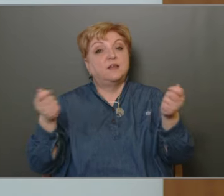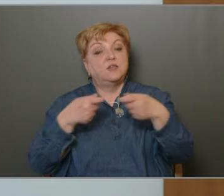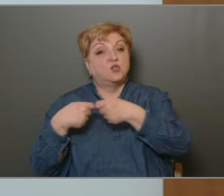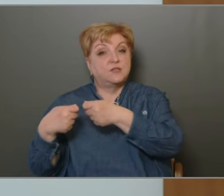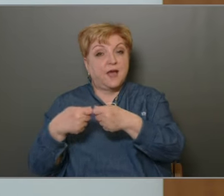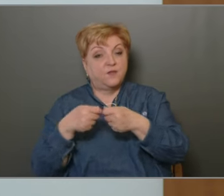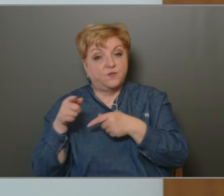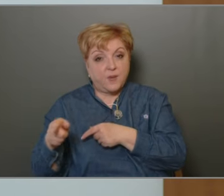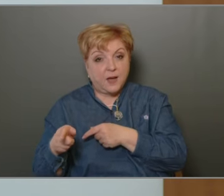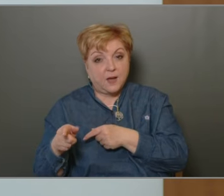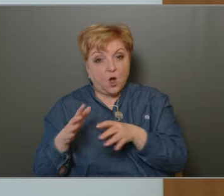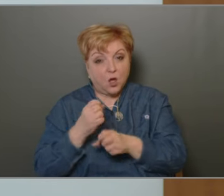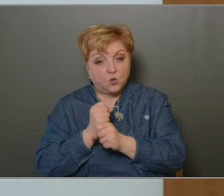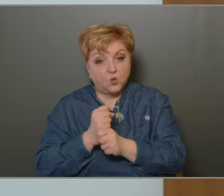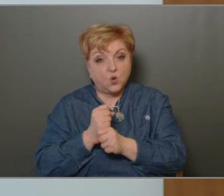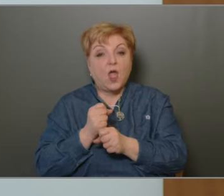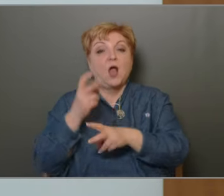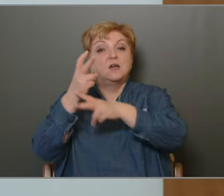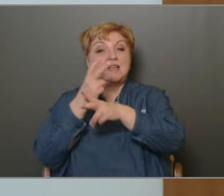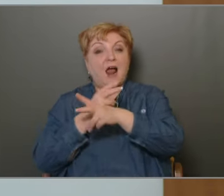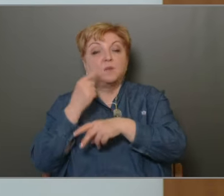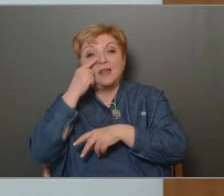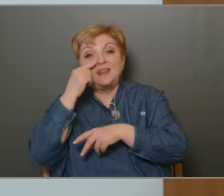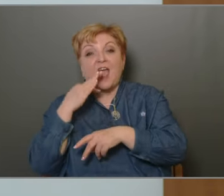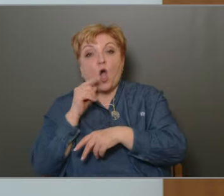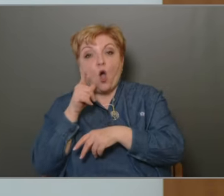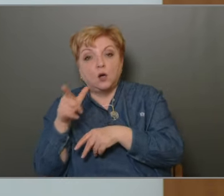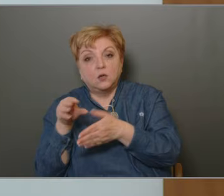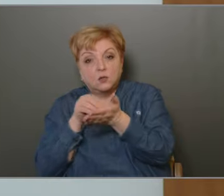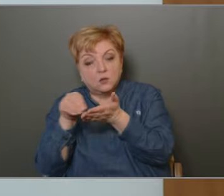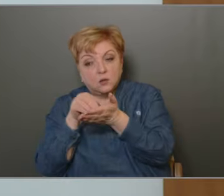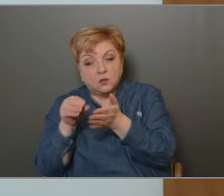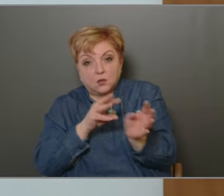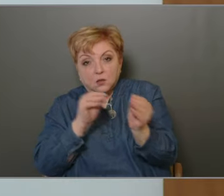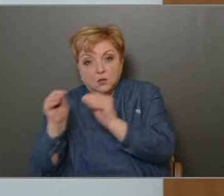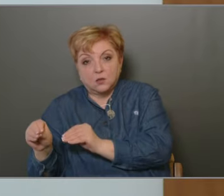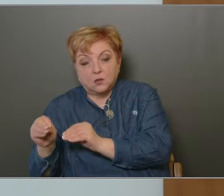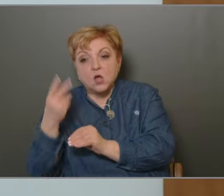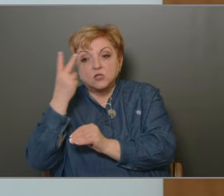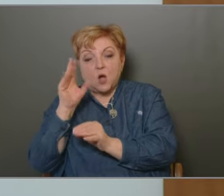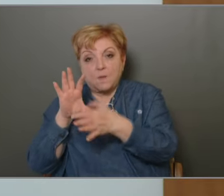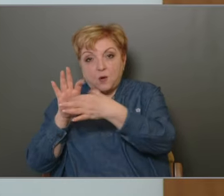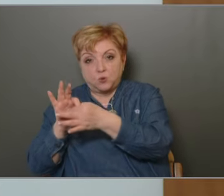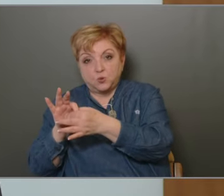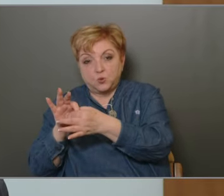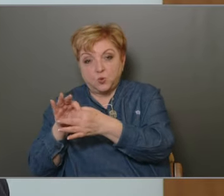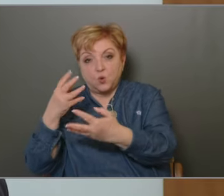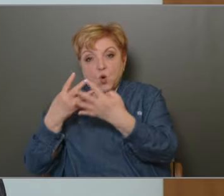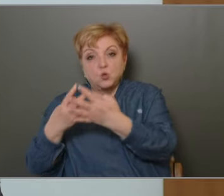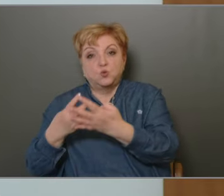állami, azaz neakfinanszírozott tevékenységek kerülnének a szakmákhoz kötődő